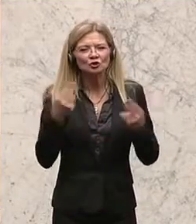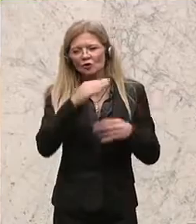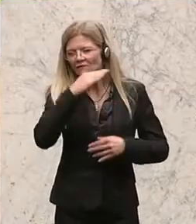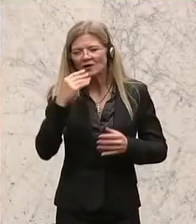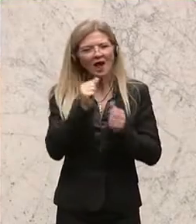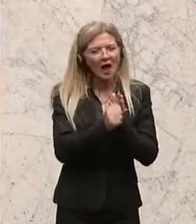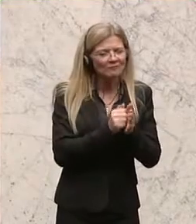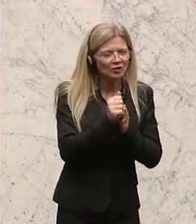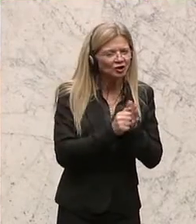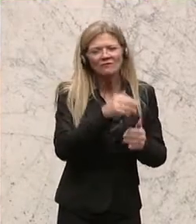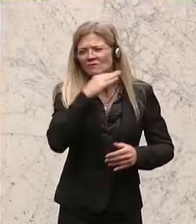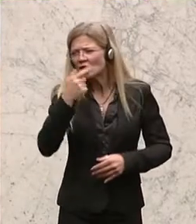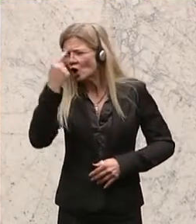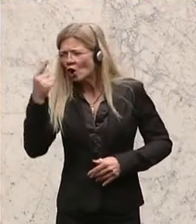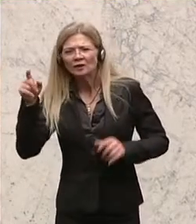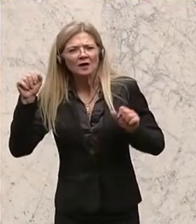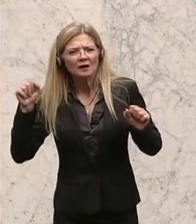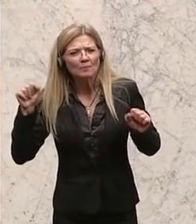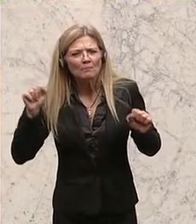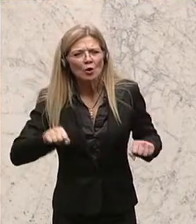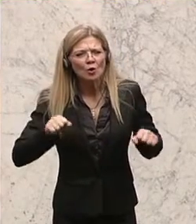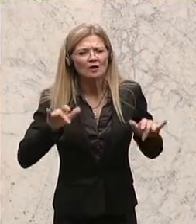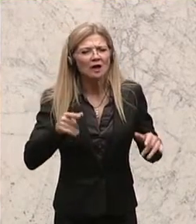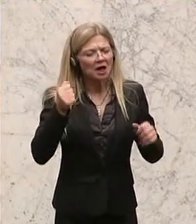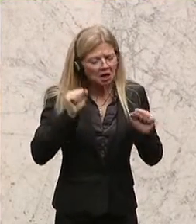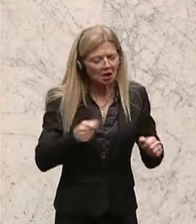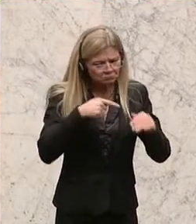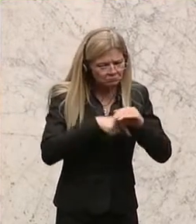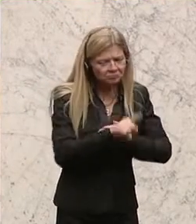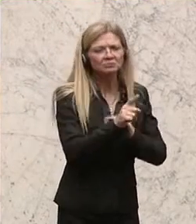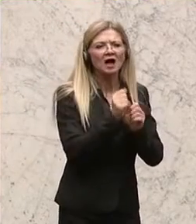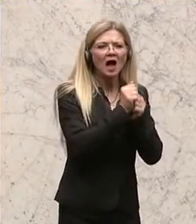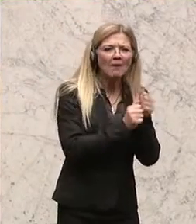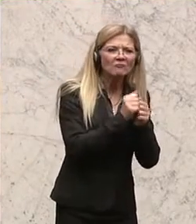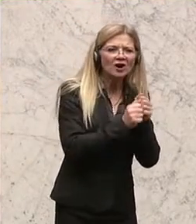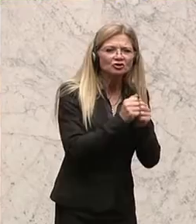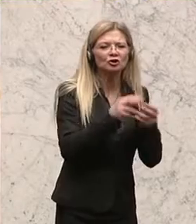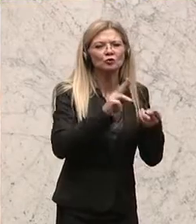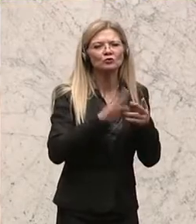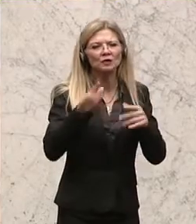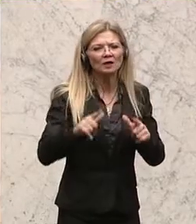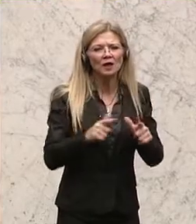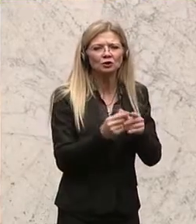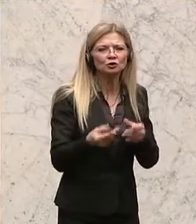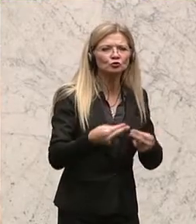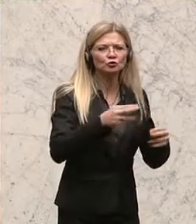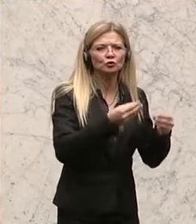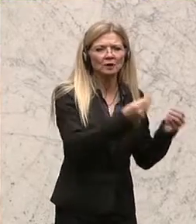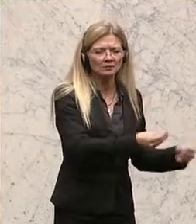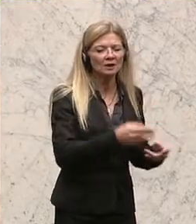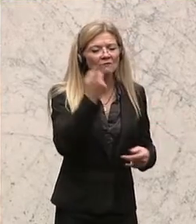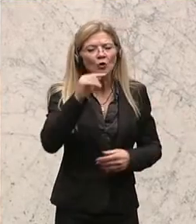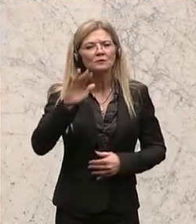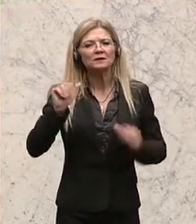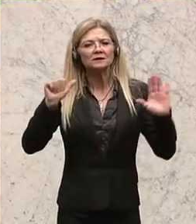diesen Leuten hätten die Möglichkeit, auch in eine Abwasch zu gehen und dort ihre Leistungen auch zu machen. Warum gehen 56